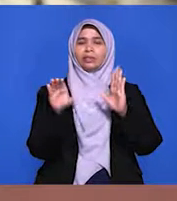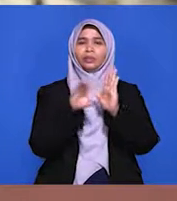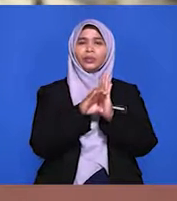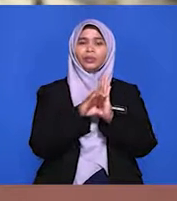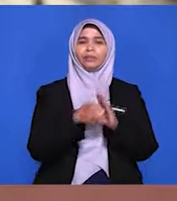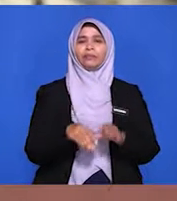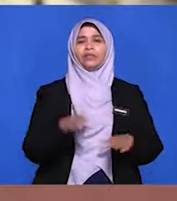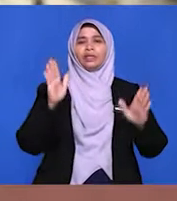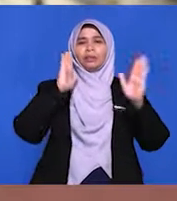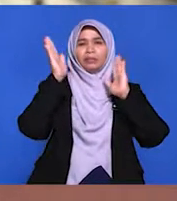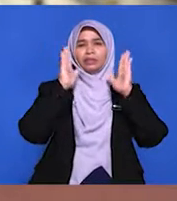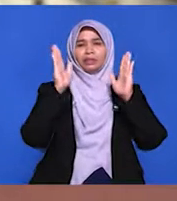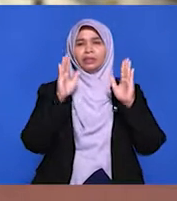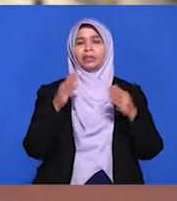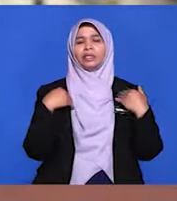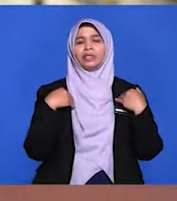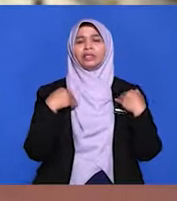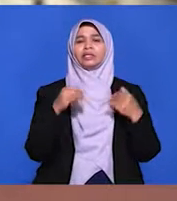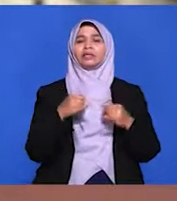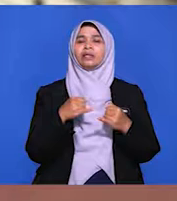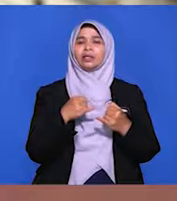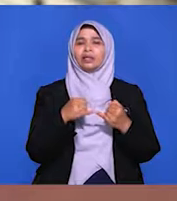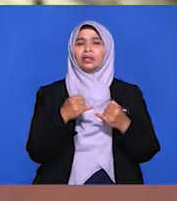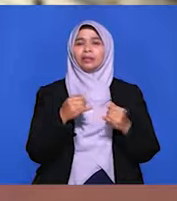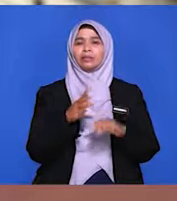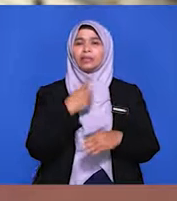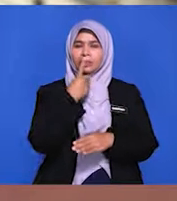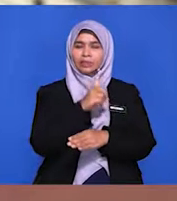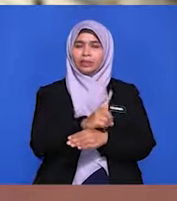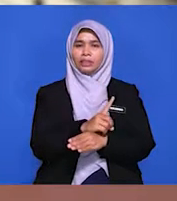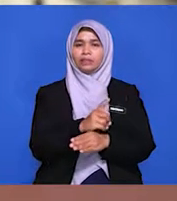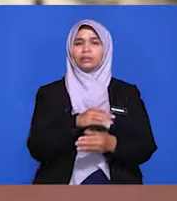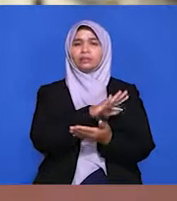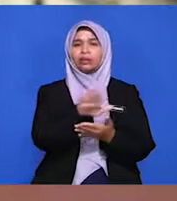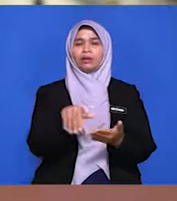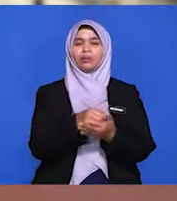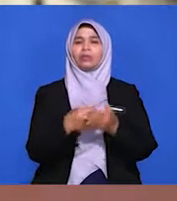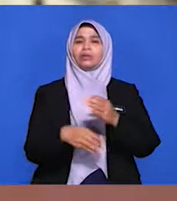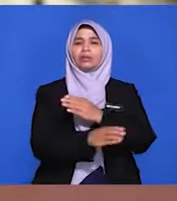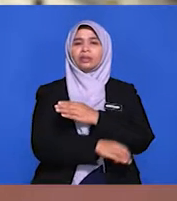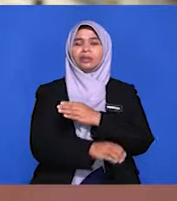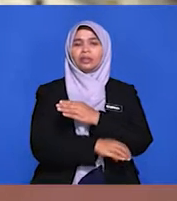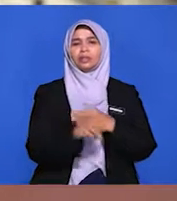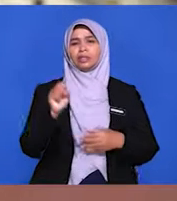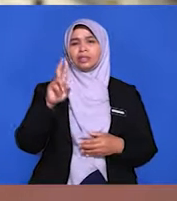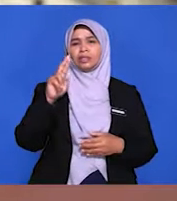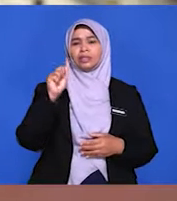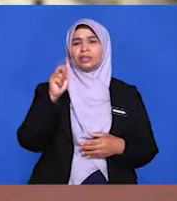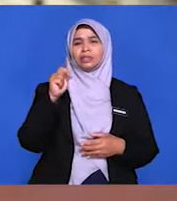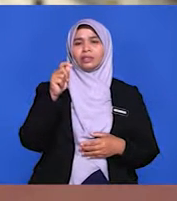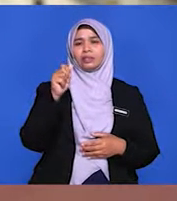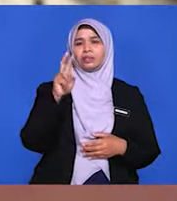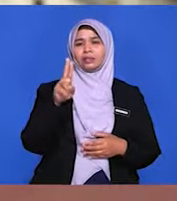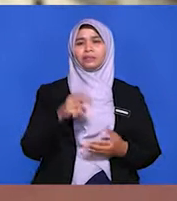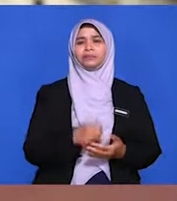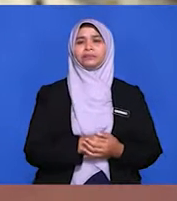Malaysia memeterai perakuan bersama semua negara serantau untuk terus memelihara keamanan,